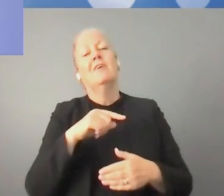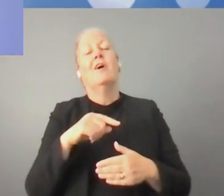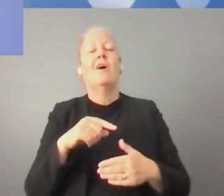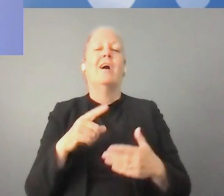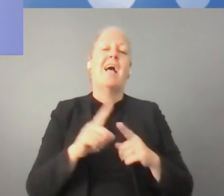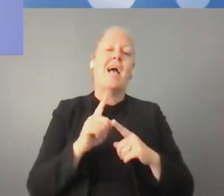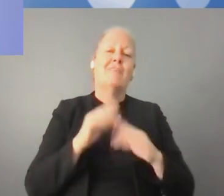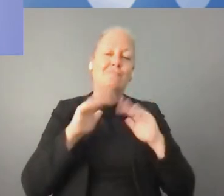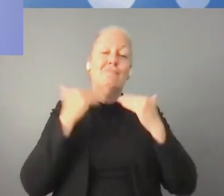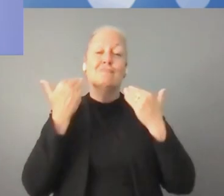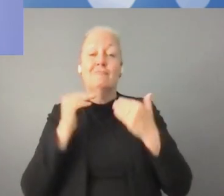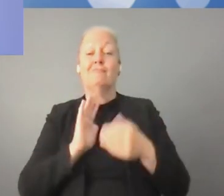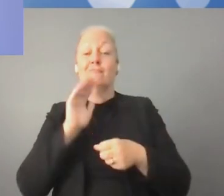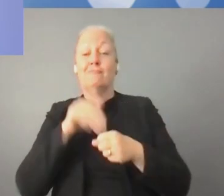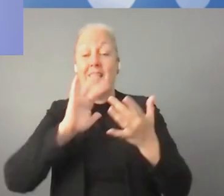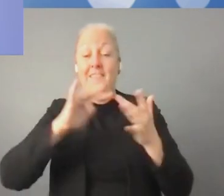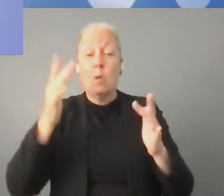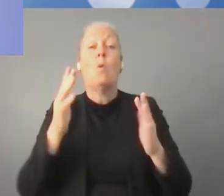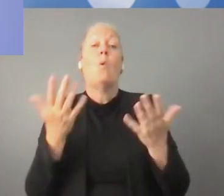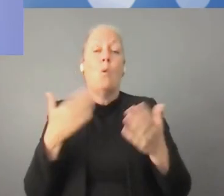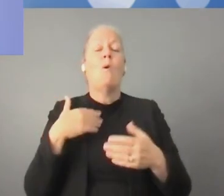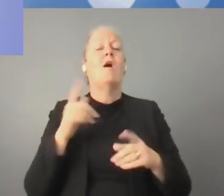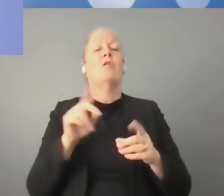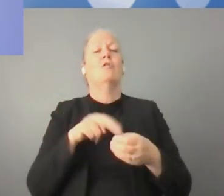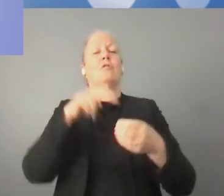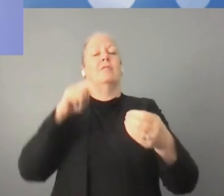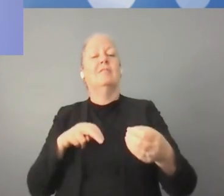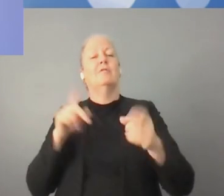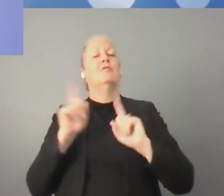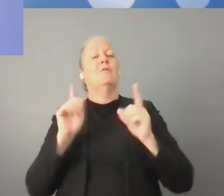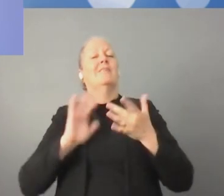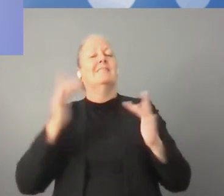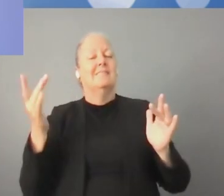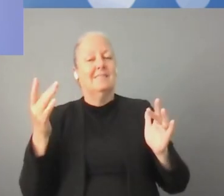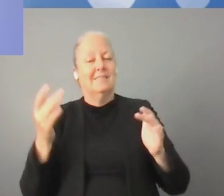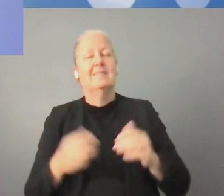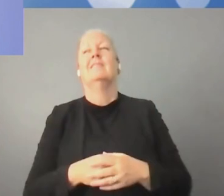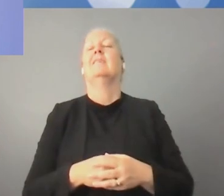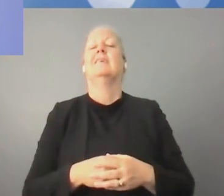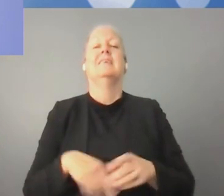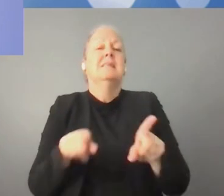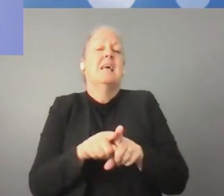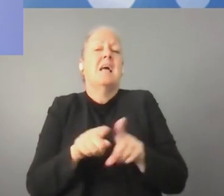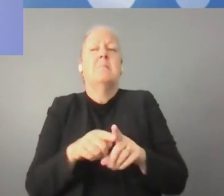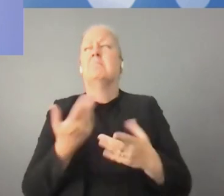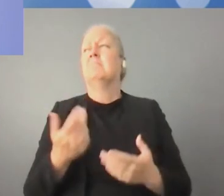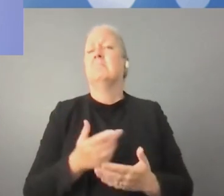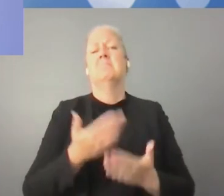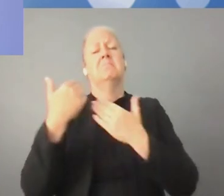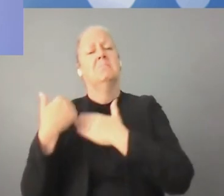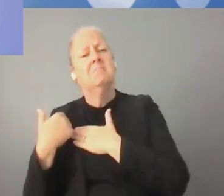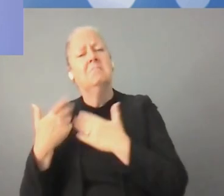إمكانية له من استفادة من هذا الفضاء. علينا أن نتذكر أن هناك